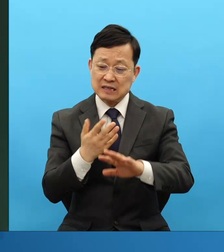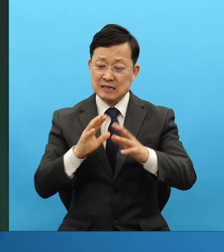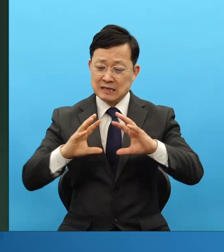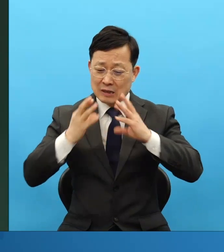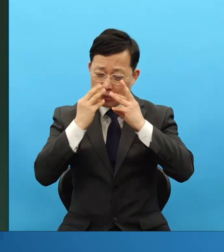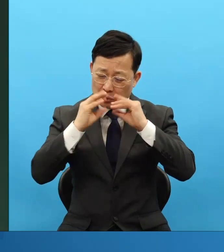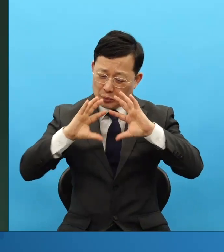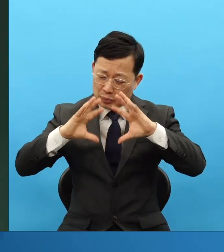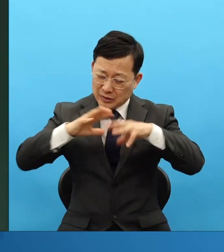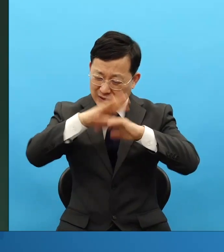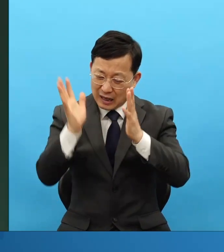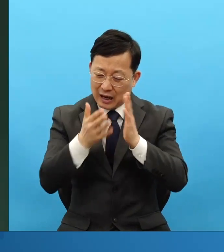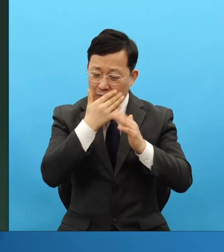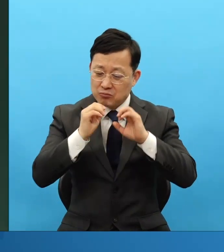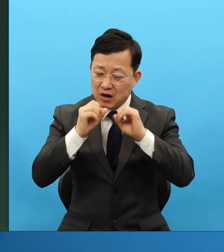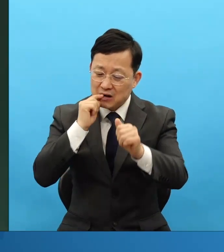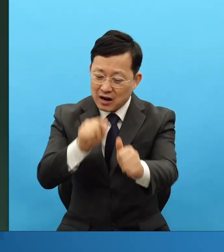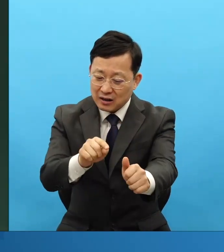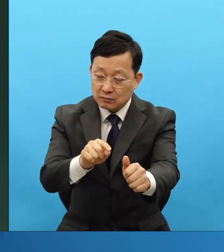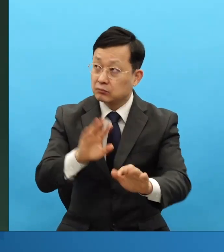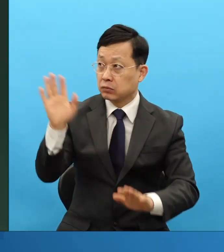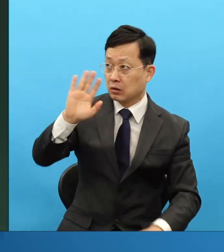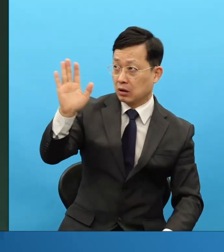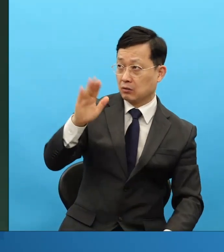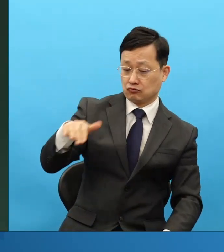우리는 택한 백성.